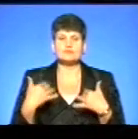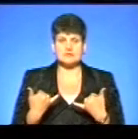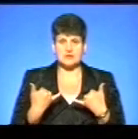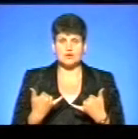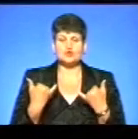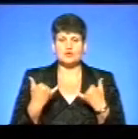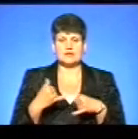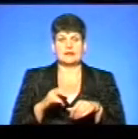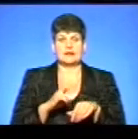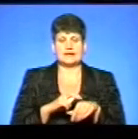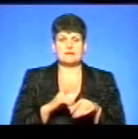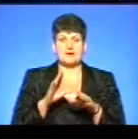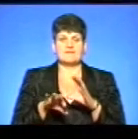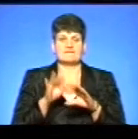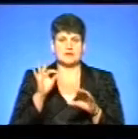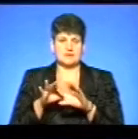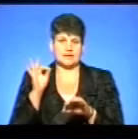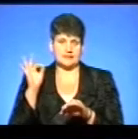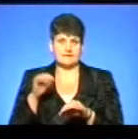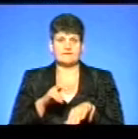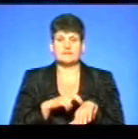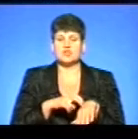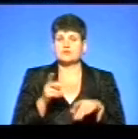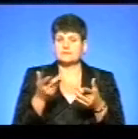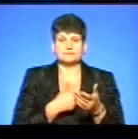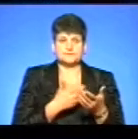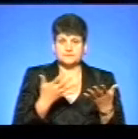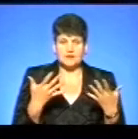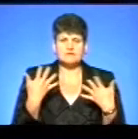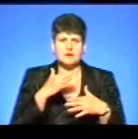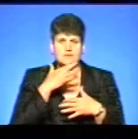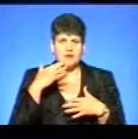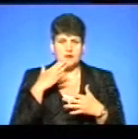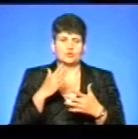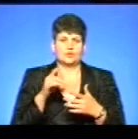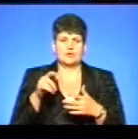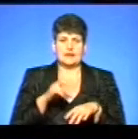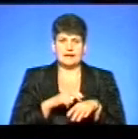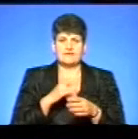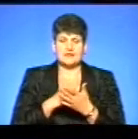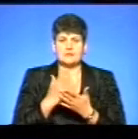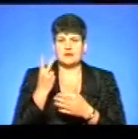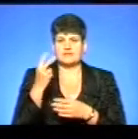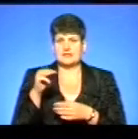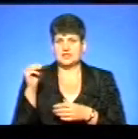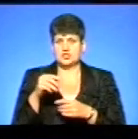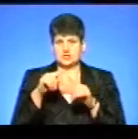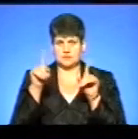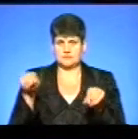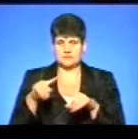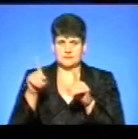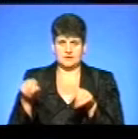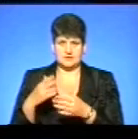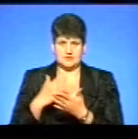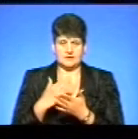пацієнт має право вибору лікаря. І сьогодні багато є лікарів, які майже підписали вже по 2 тисячі декларацій. Сьогодні в нас є області лікарі, з